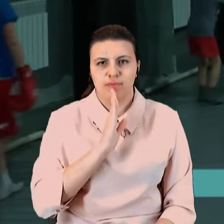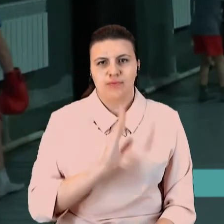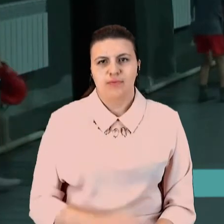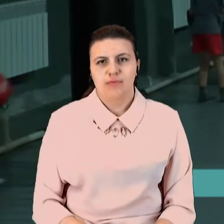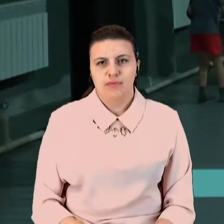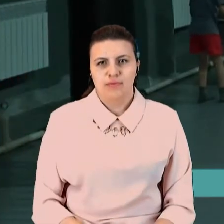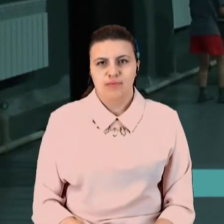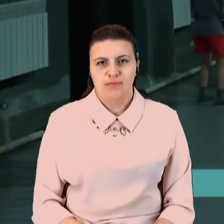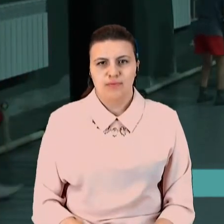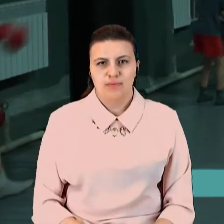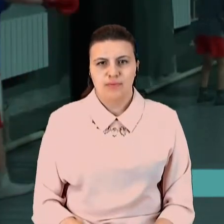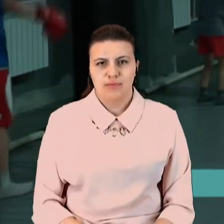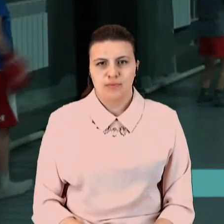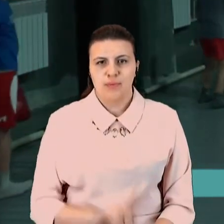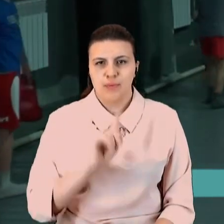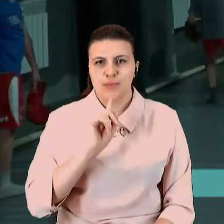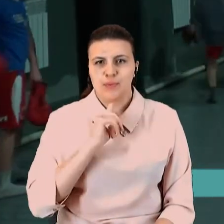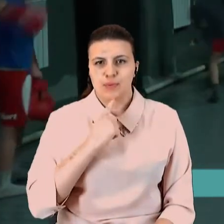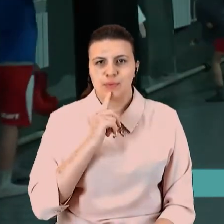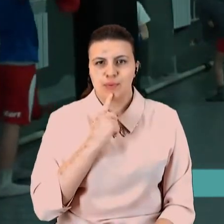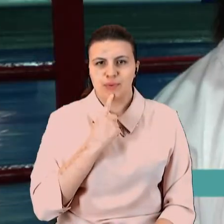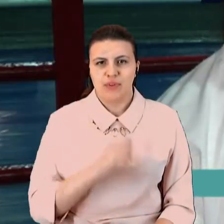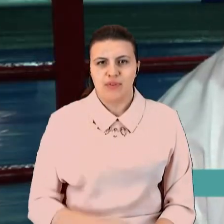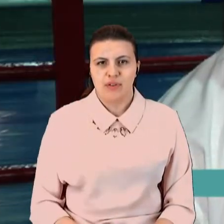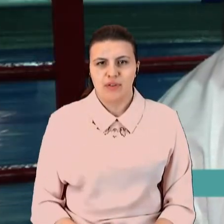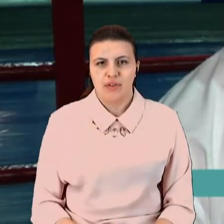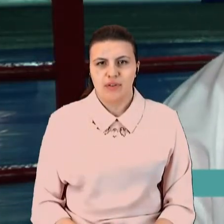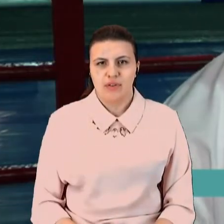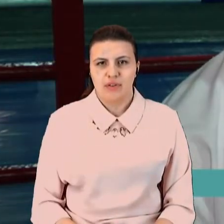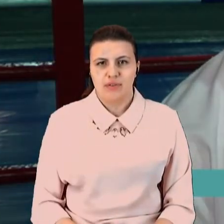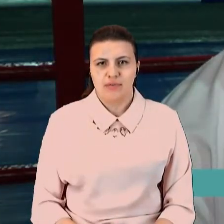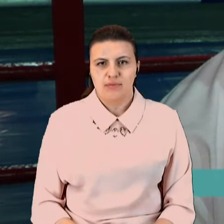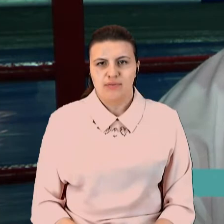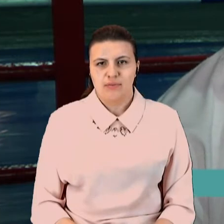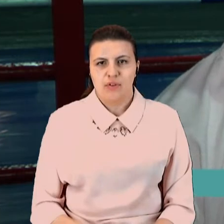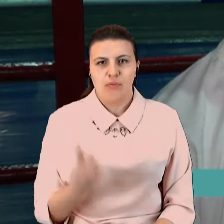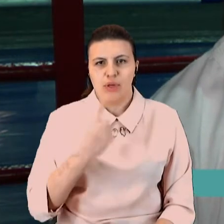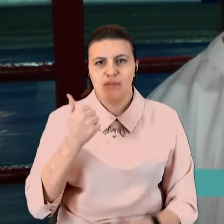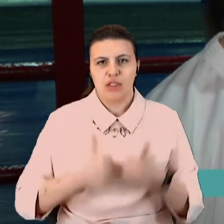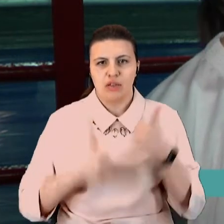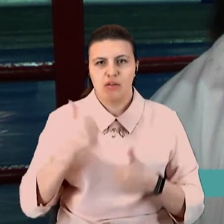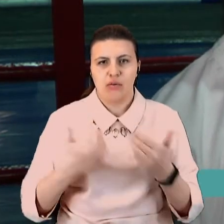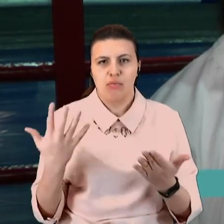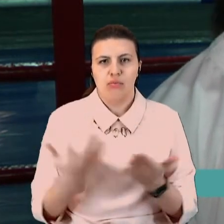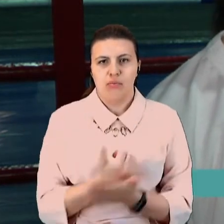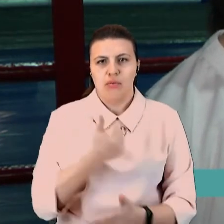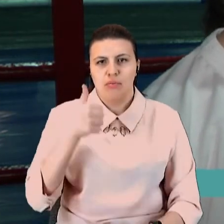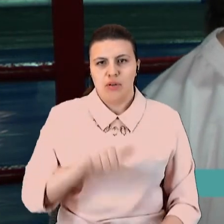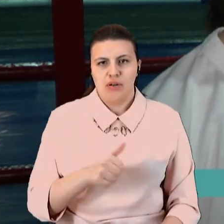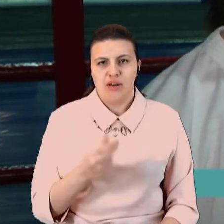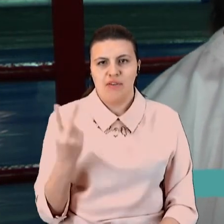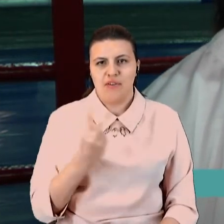трудновато з соперницями. В перших соревнованнях, ну, получила первое, а во-вторых – второе.